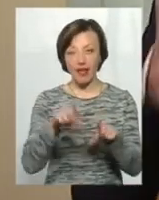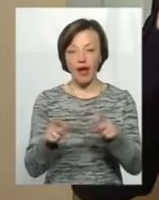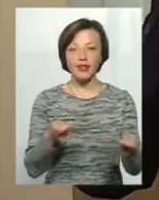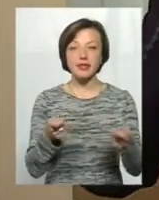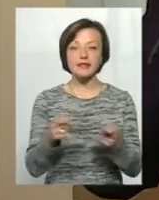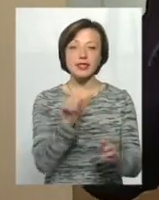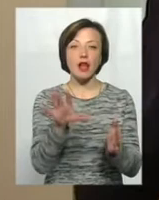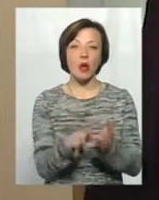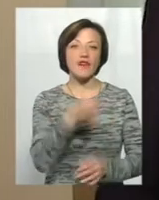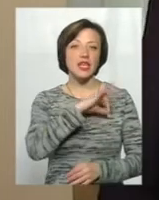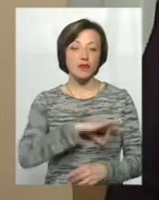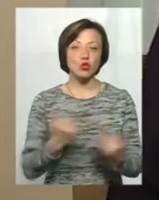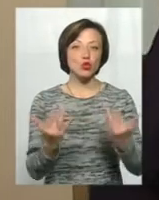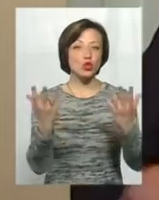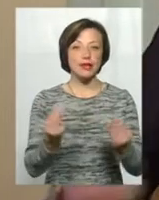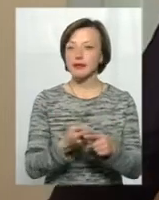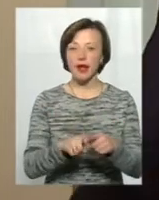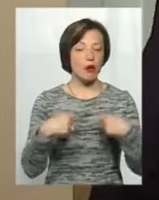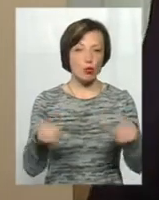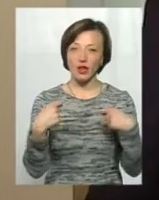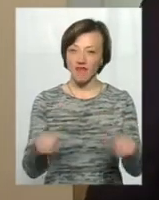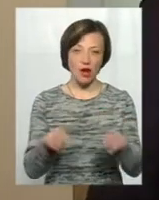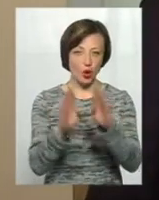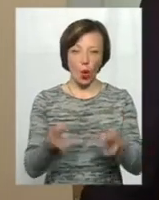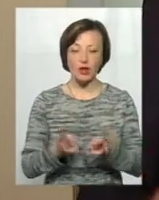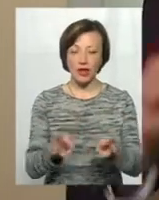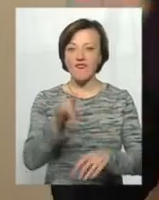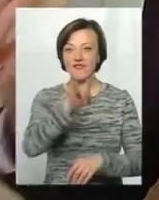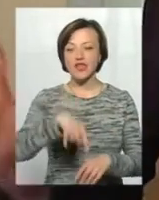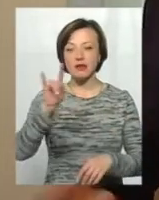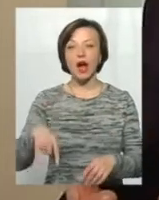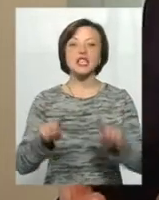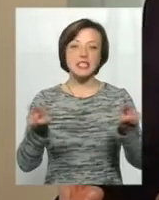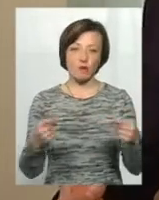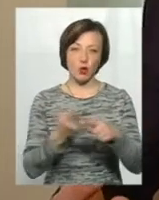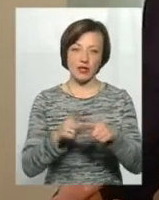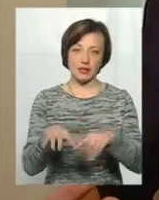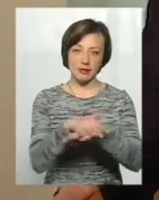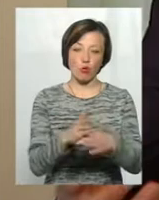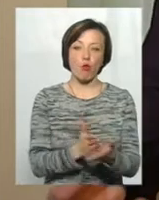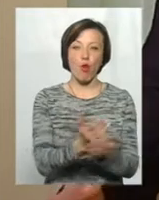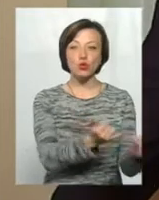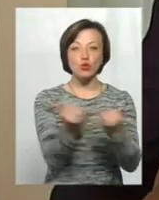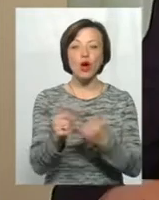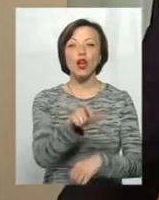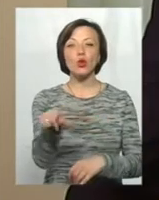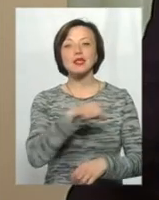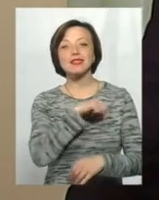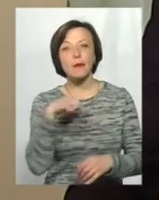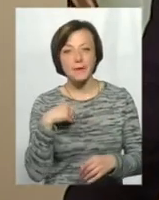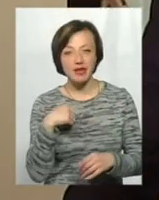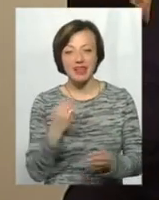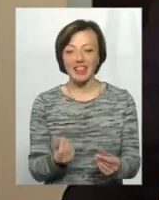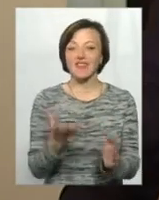енергоефективністю на сьогоднішній день – це не продавати котли, не продавати вікна, а це створювати цей ринок послуг, де люди самі